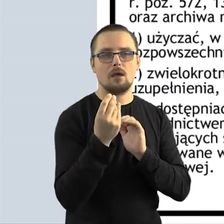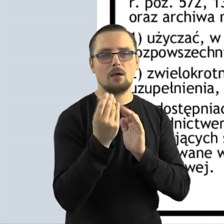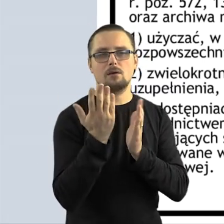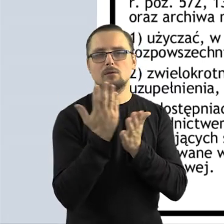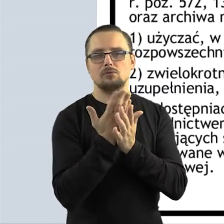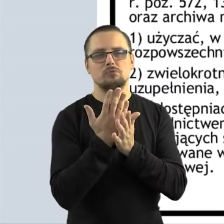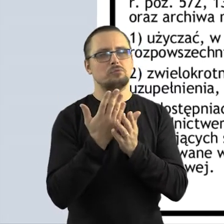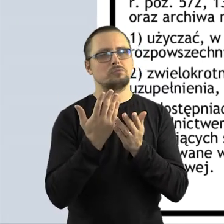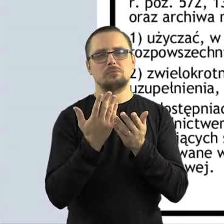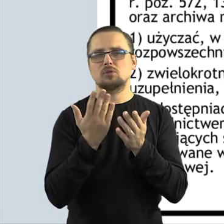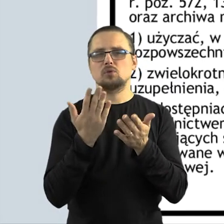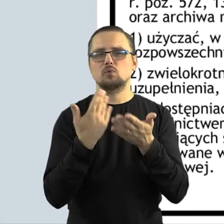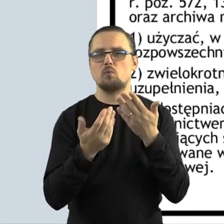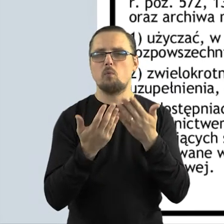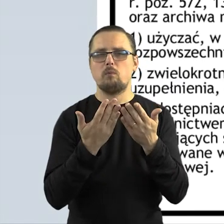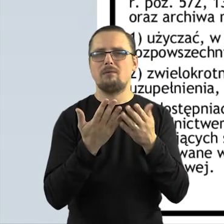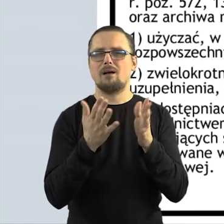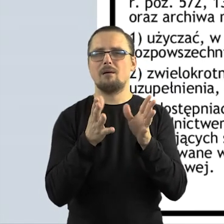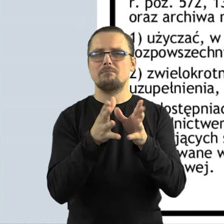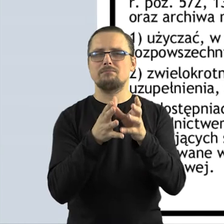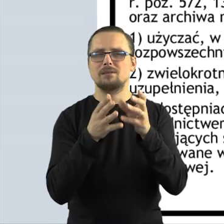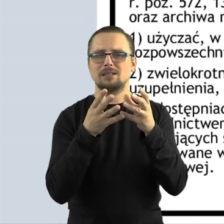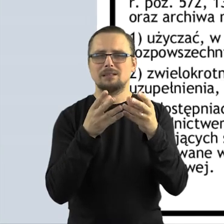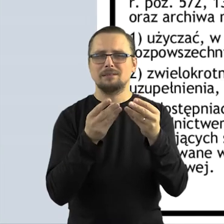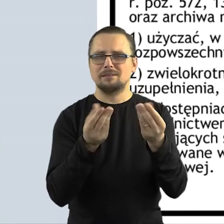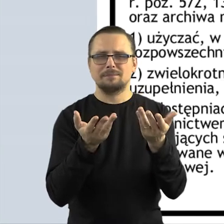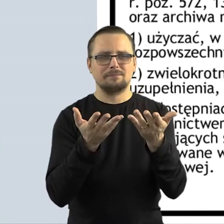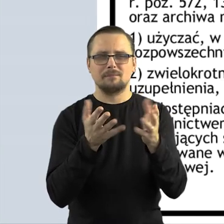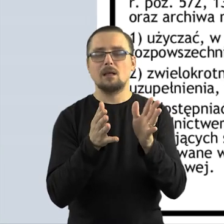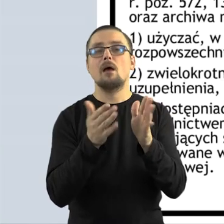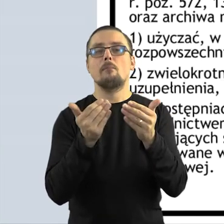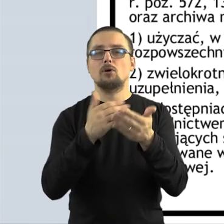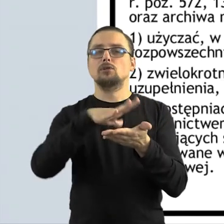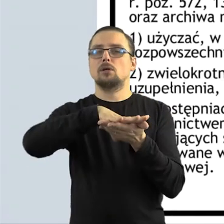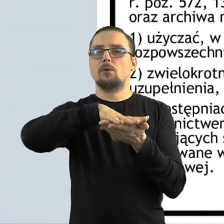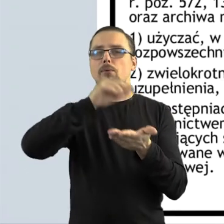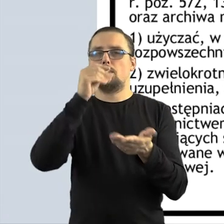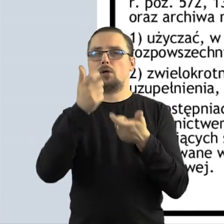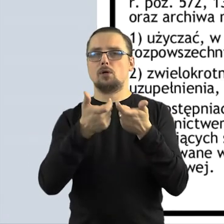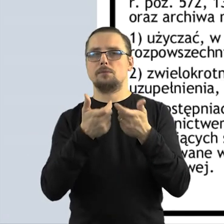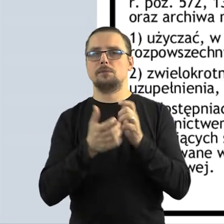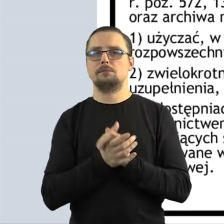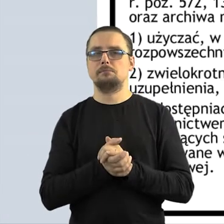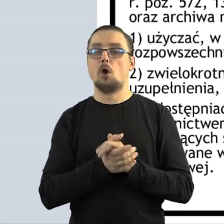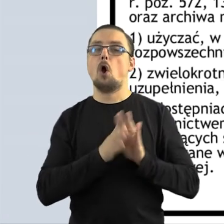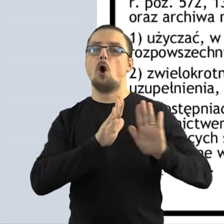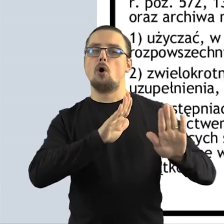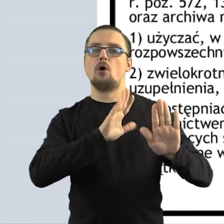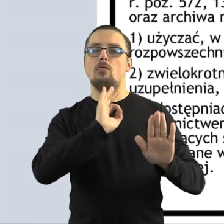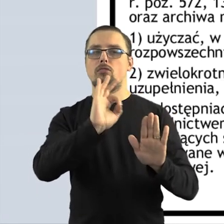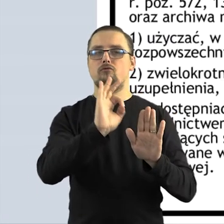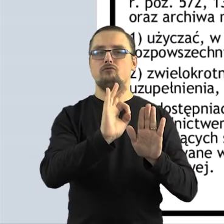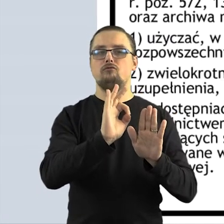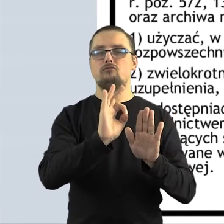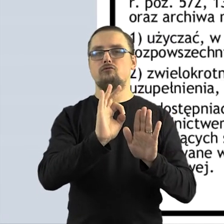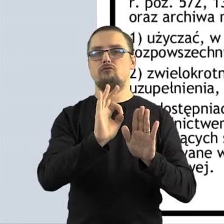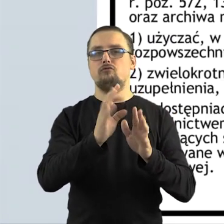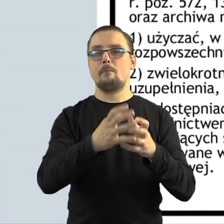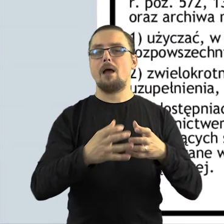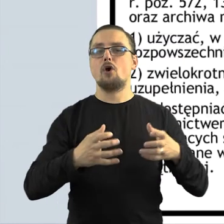rozpada w rękach, to jakby jak najbardziej można go wtedy zduplikować właśnie w celu ochrony Państwa zasobów.